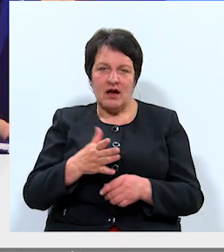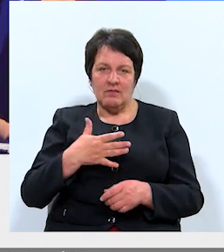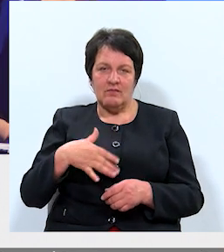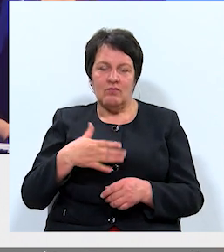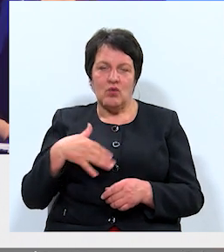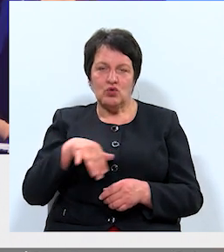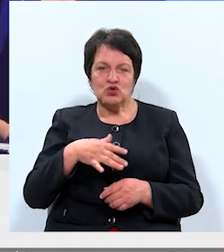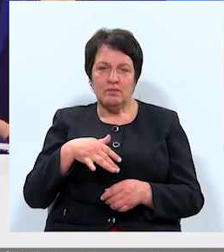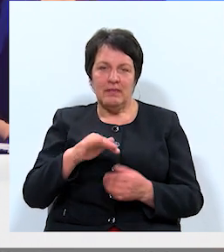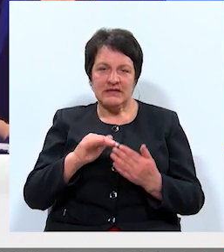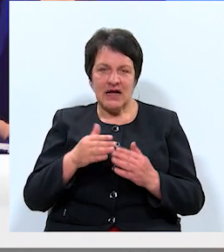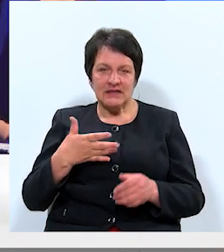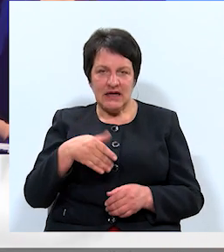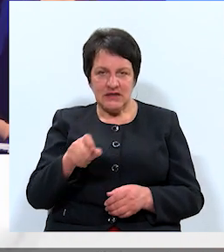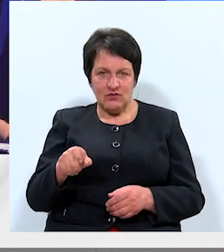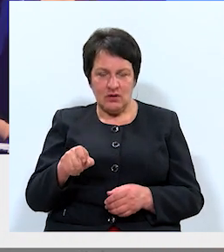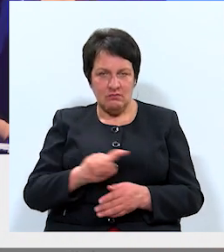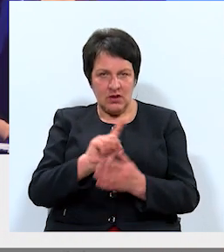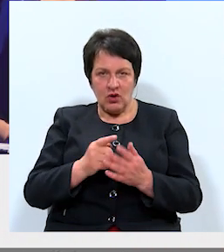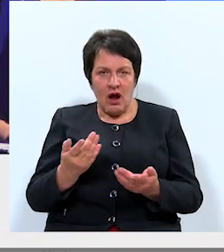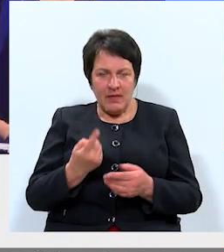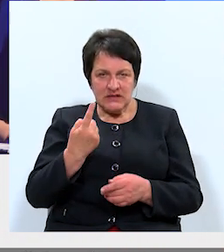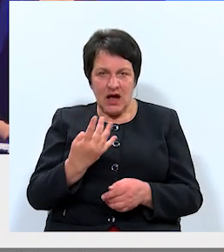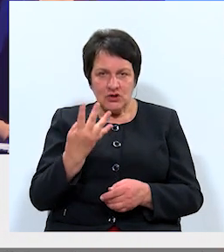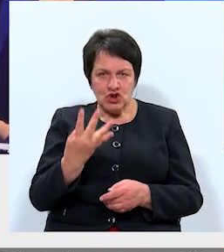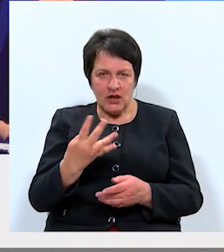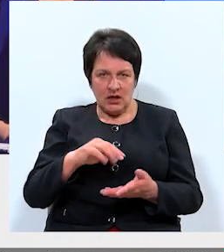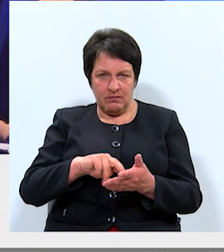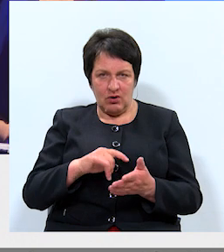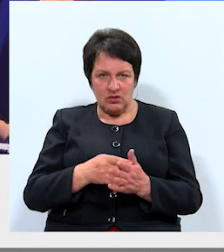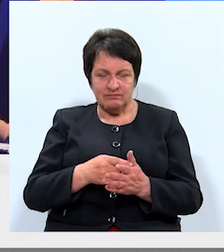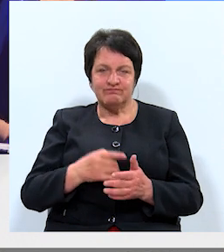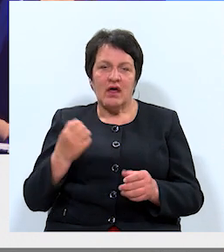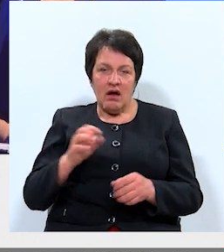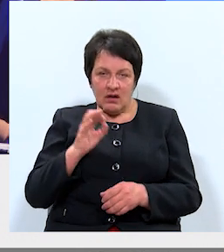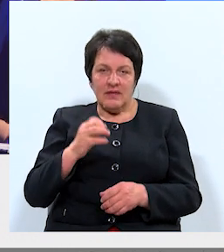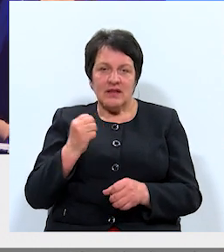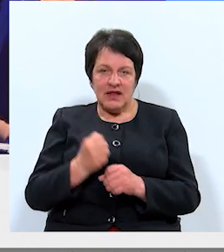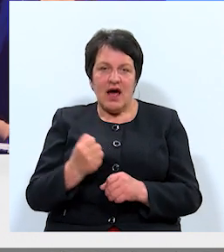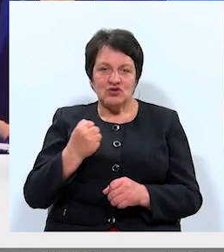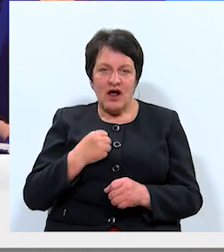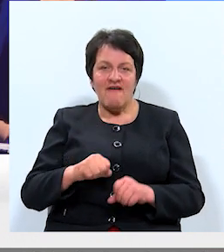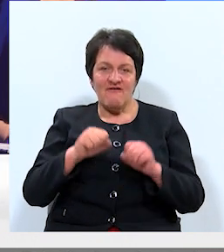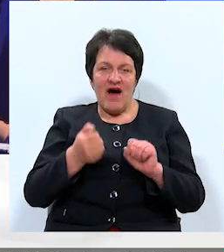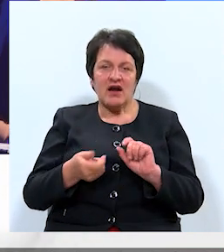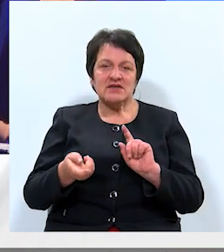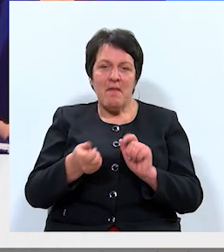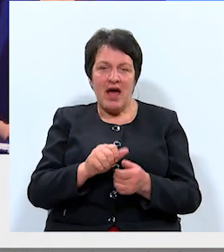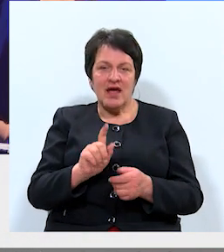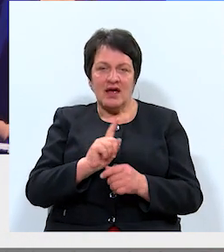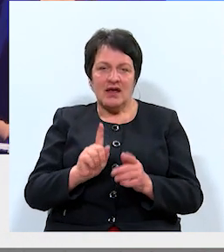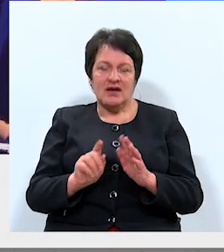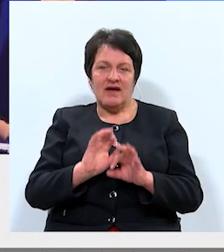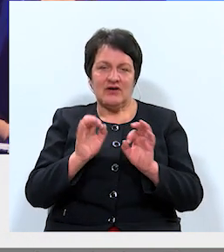pilsētas iedzīvotāji. Bet kāpēc tikai četri? Tiemžēl varas maiņa ir ieviesusi savas korekcijas